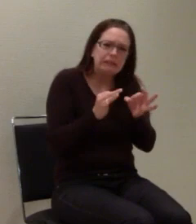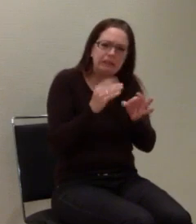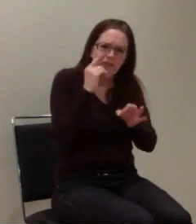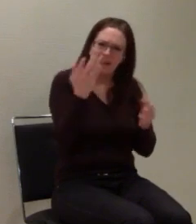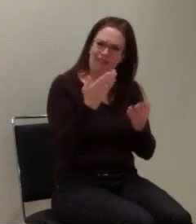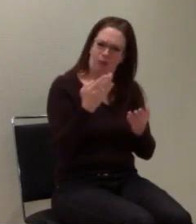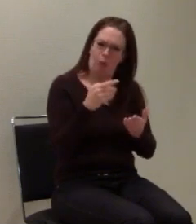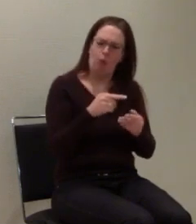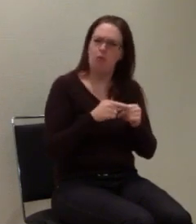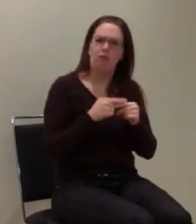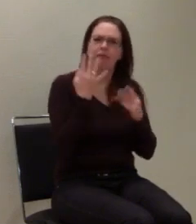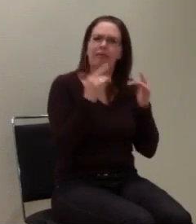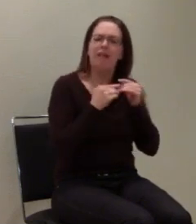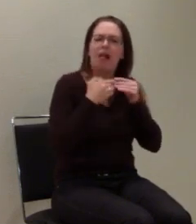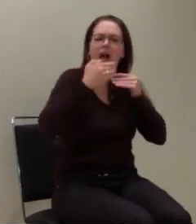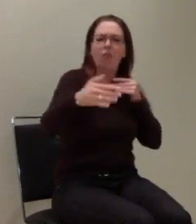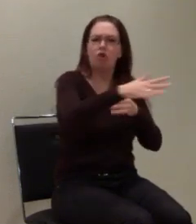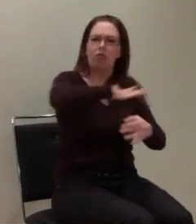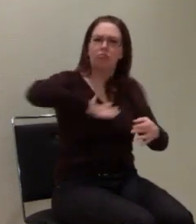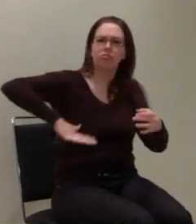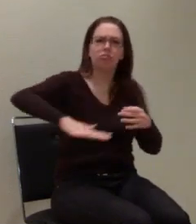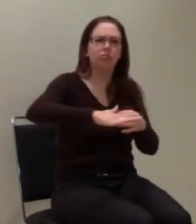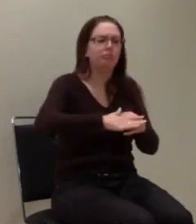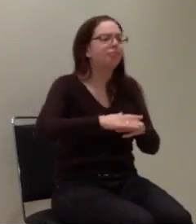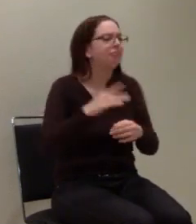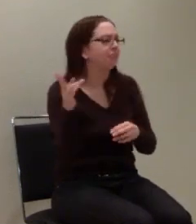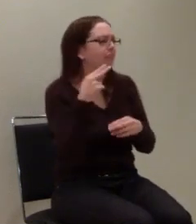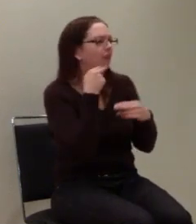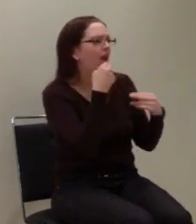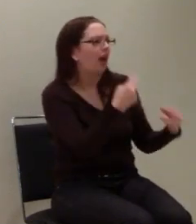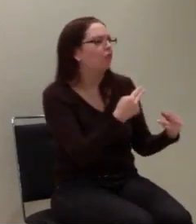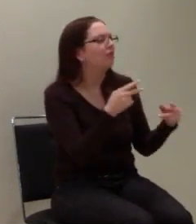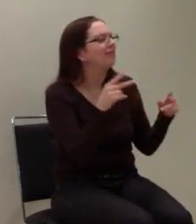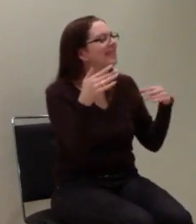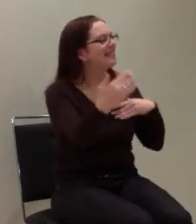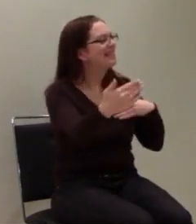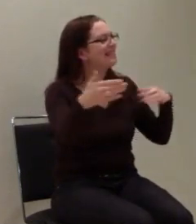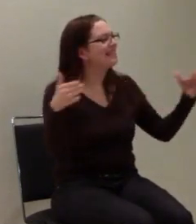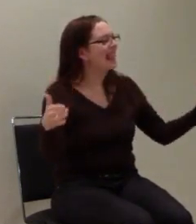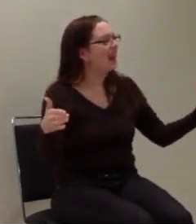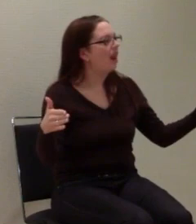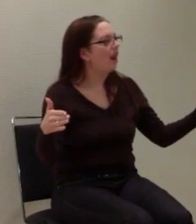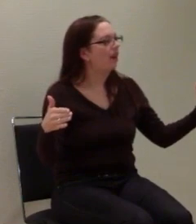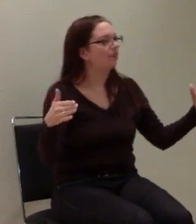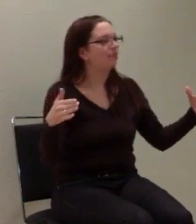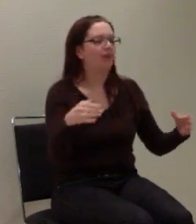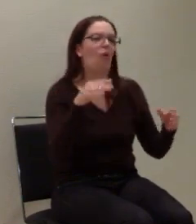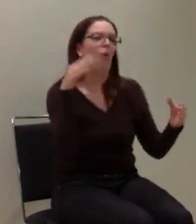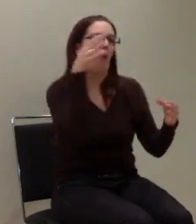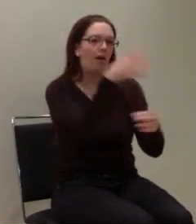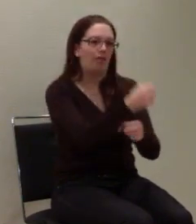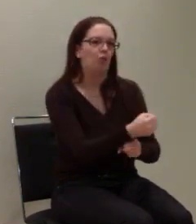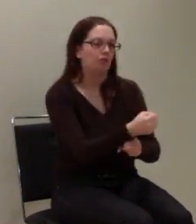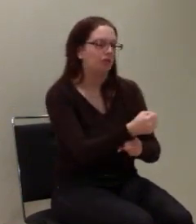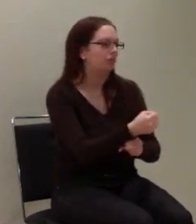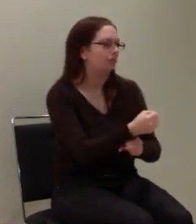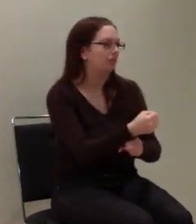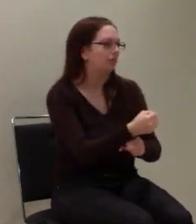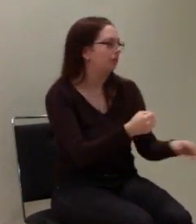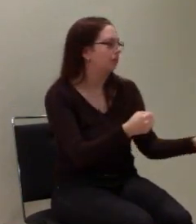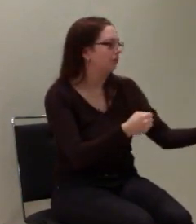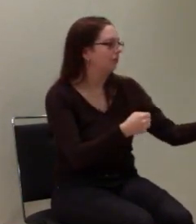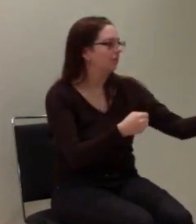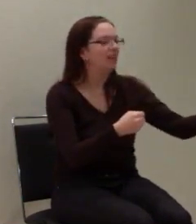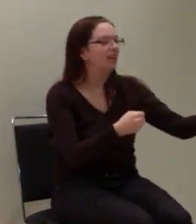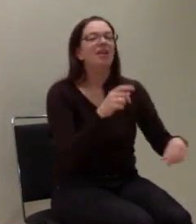Das ist eine einfache Zellortung, da durchgeführt wird. Die Zellortung an sich ist relativ ungenau. Die Genauigkeit der